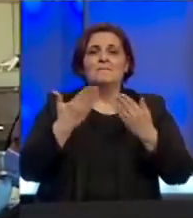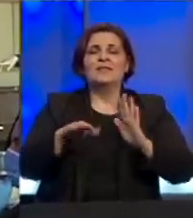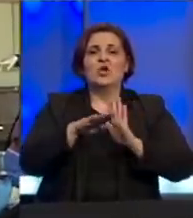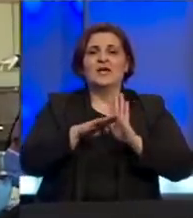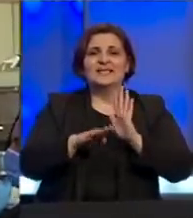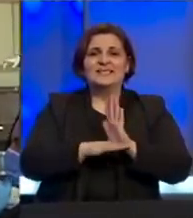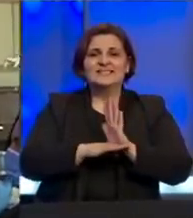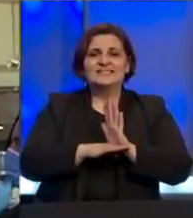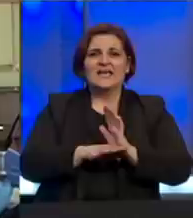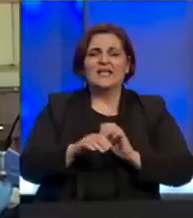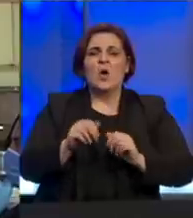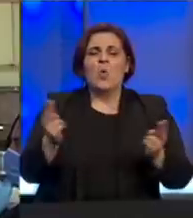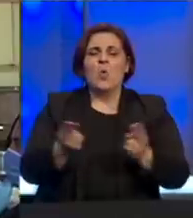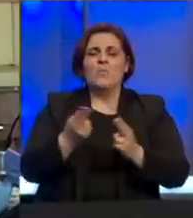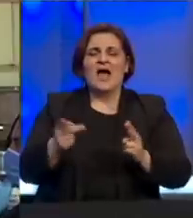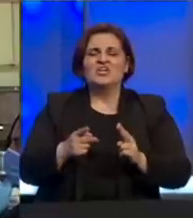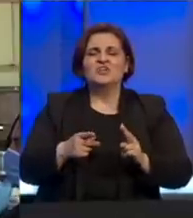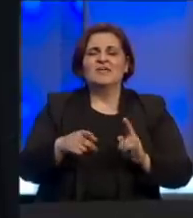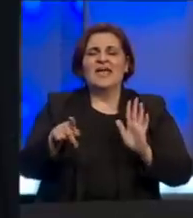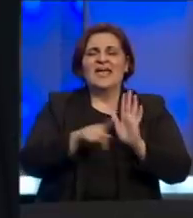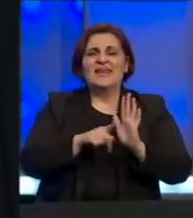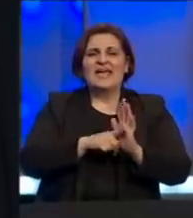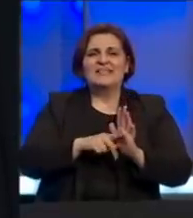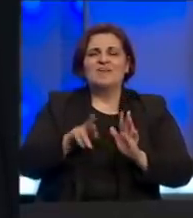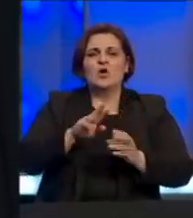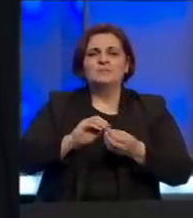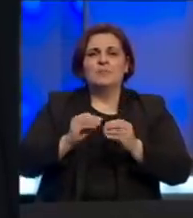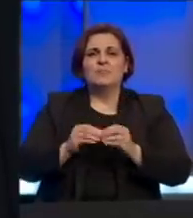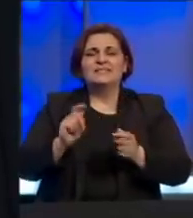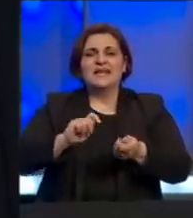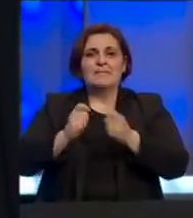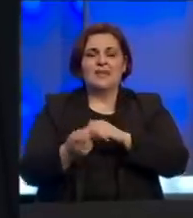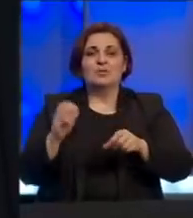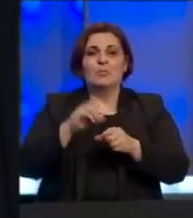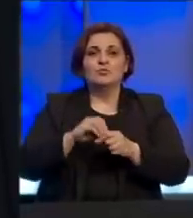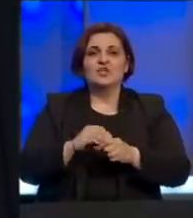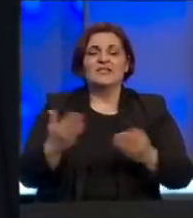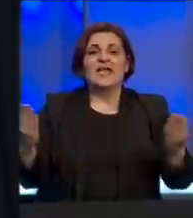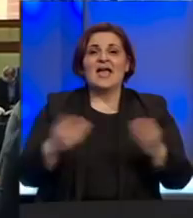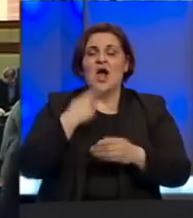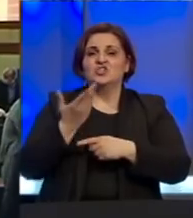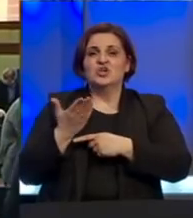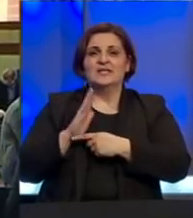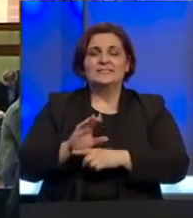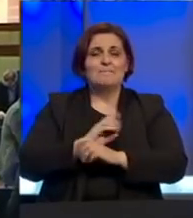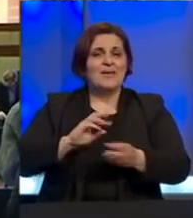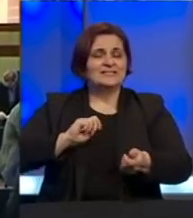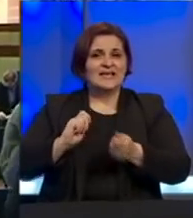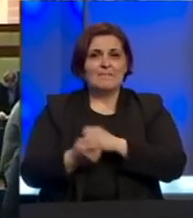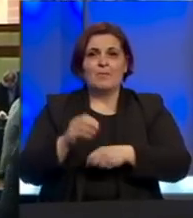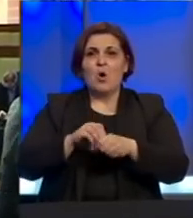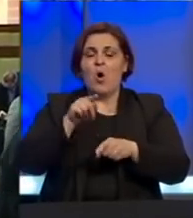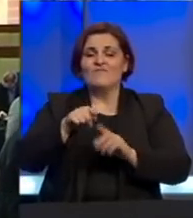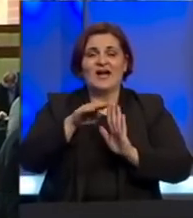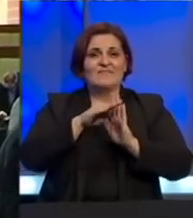zakona o ublažavanju negativnih ekonomskih posljedica zajedno sa rebalansom budžeta. Kako tvrde zastupnici, bez rebalansa ovakav